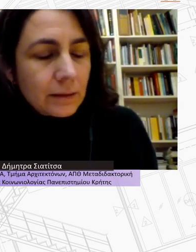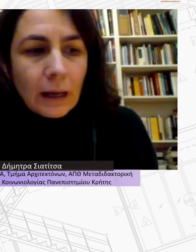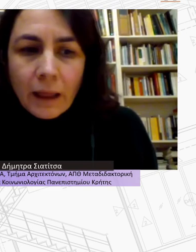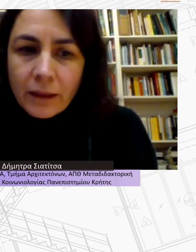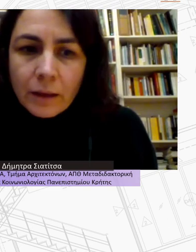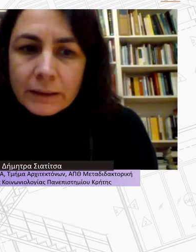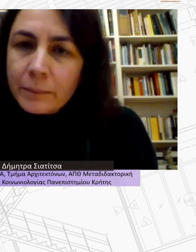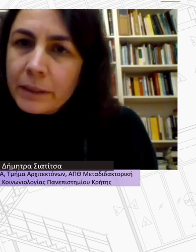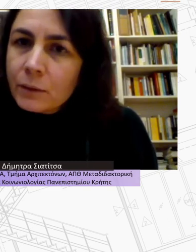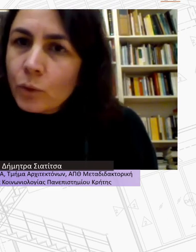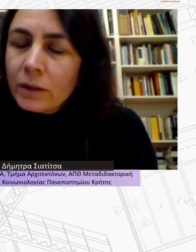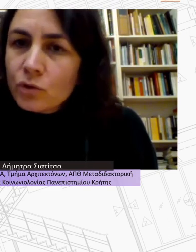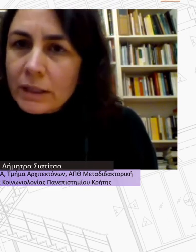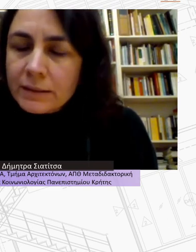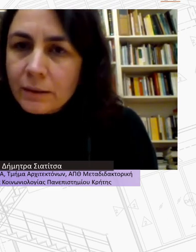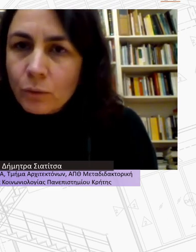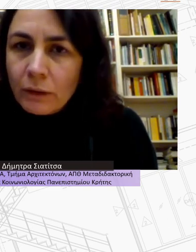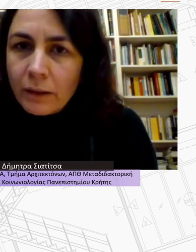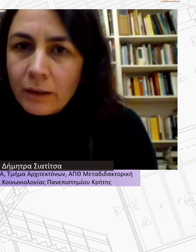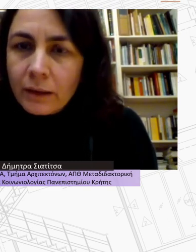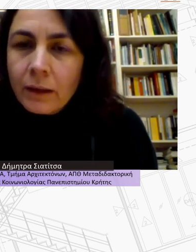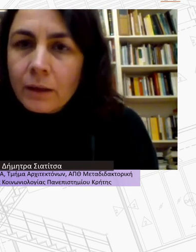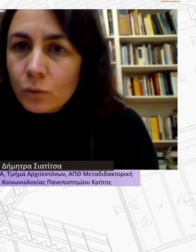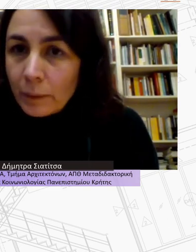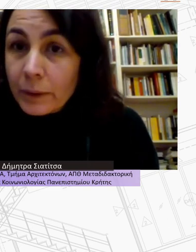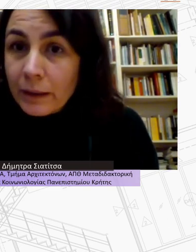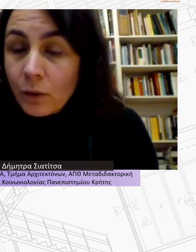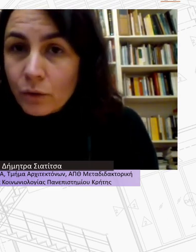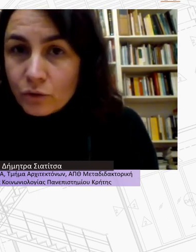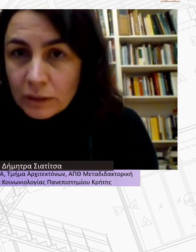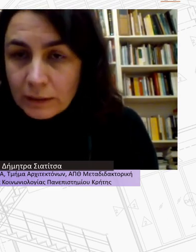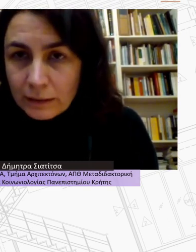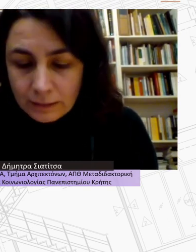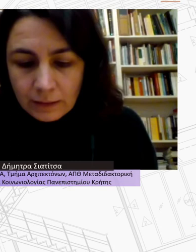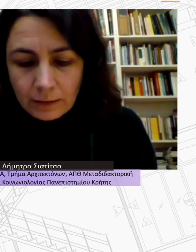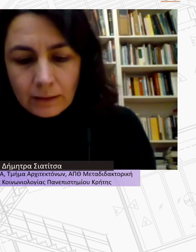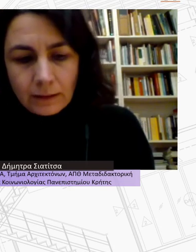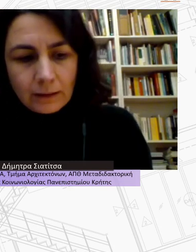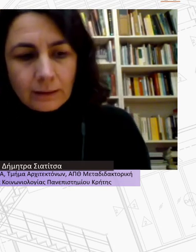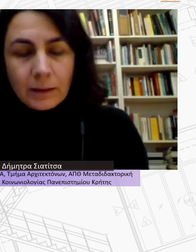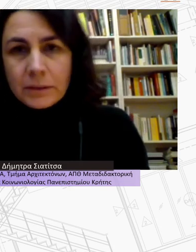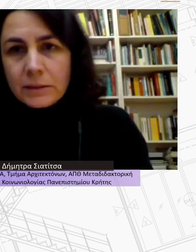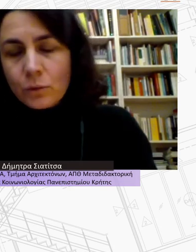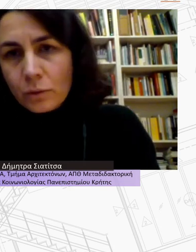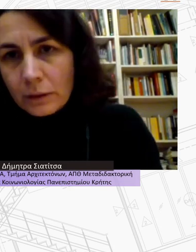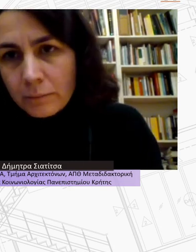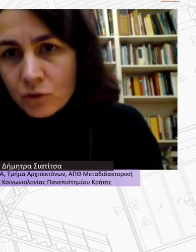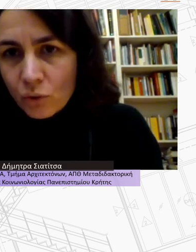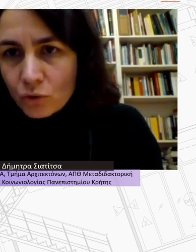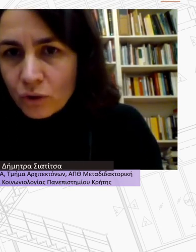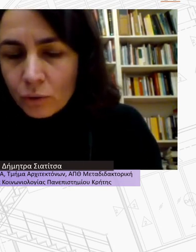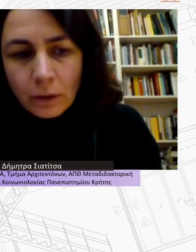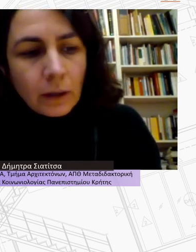Στην Ελλάδα είχαμε την εμπειρία του ενικιοστασίου, δηλαδή του να μπει ένα όριο στην ανατίμηση των